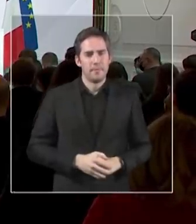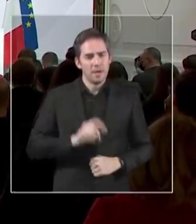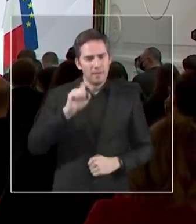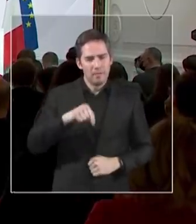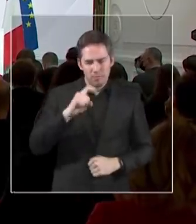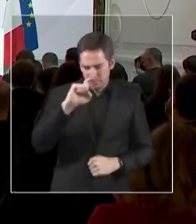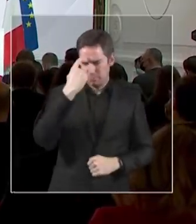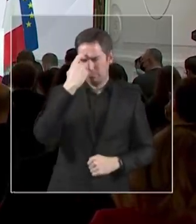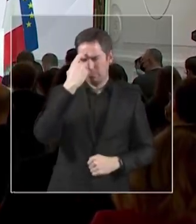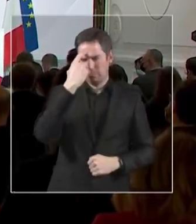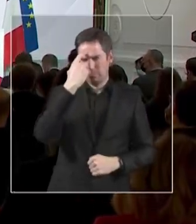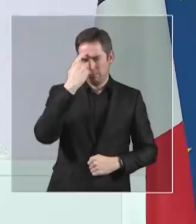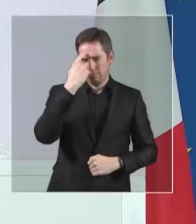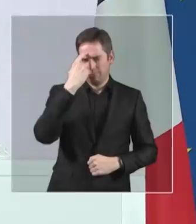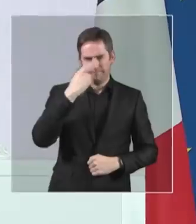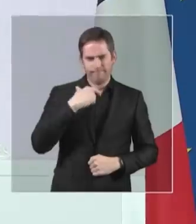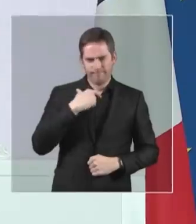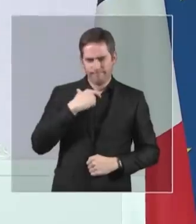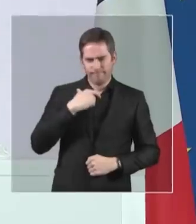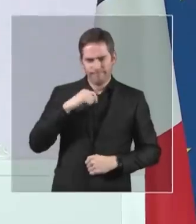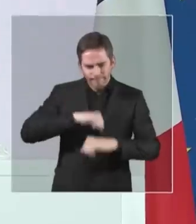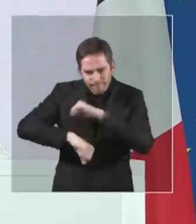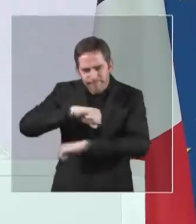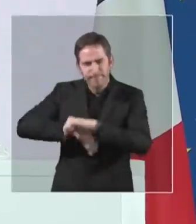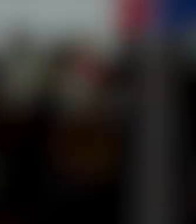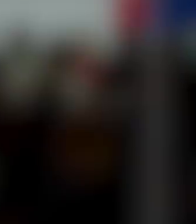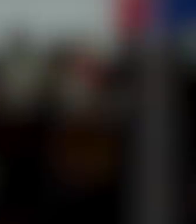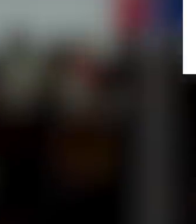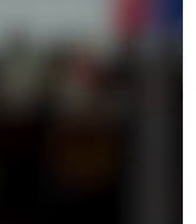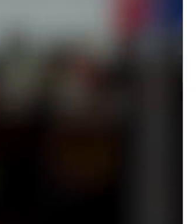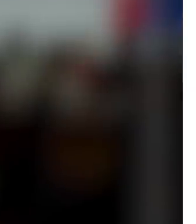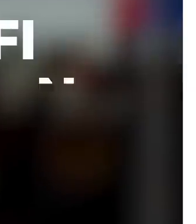politique de réengagement, mais également d'investissement.